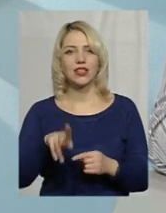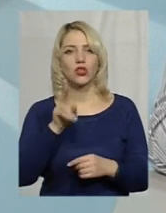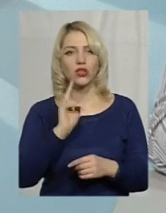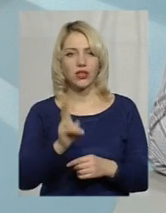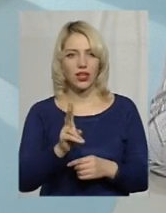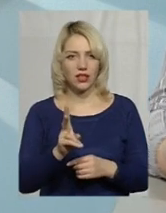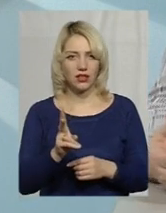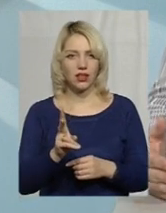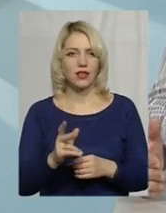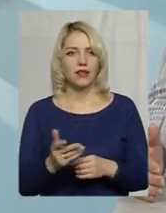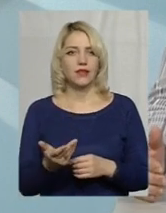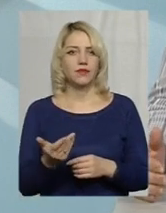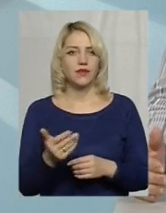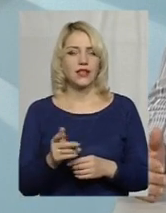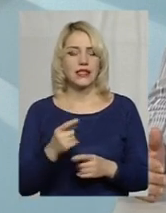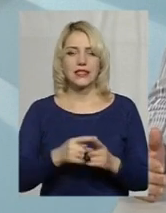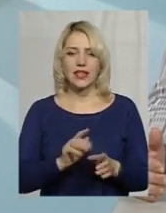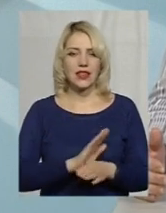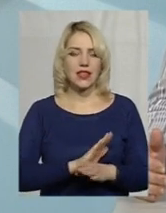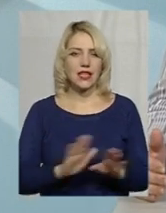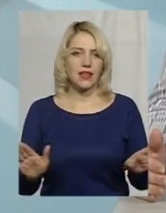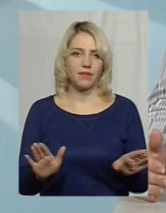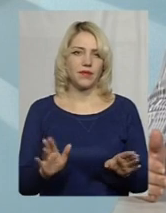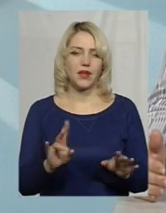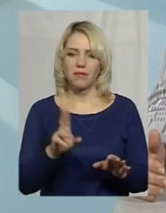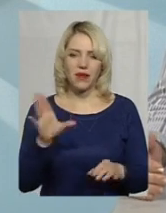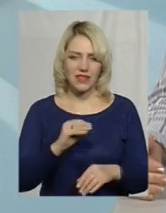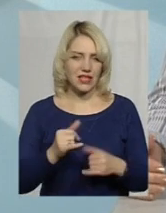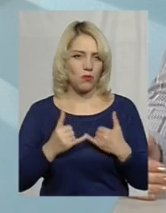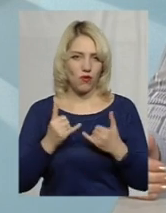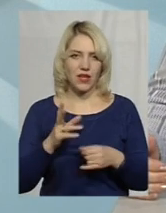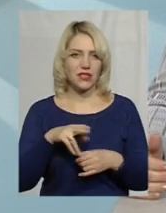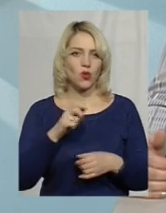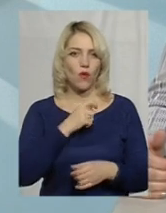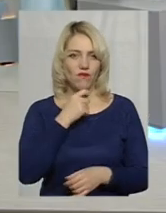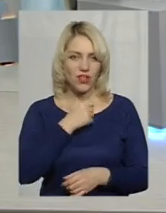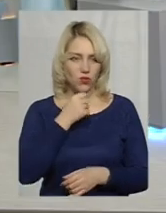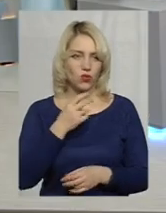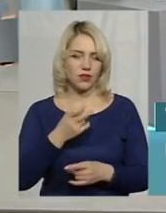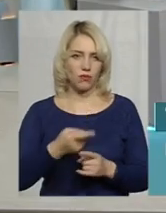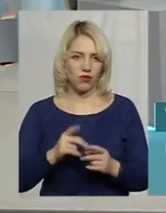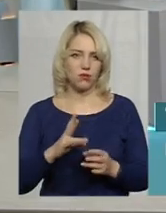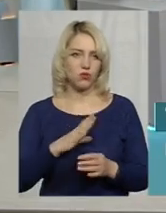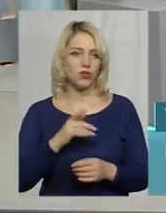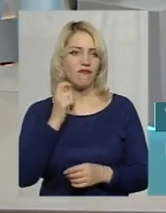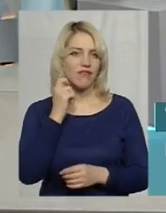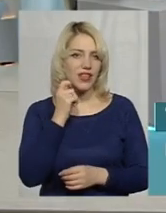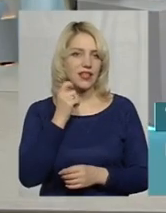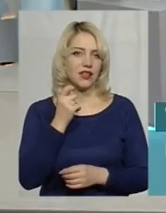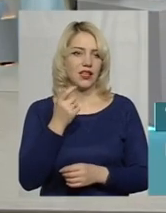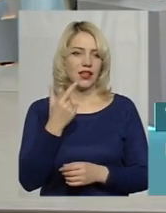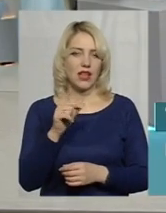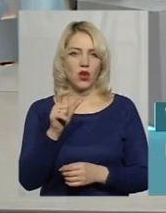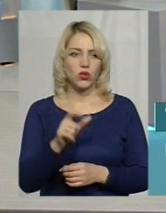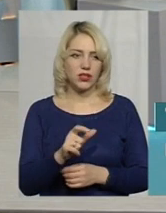тобто це не при всій повазі до віку, але це має бути такий вік, який ще там, де